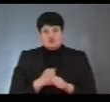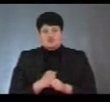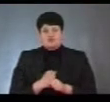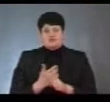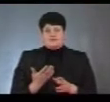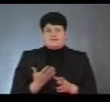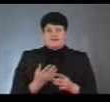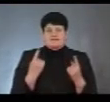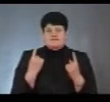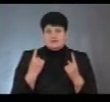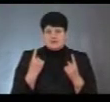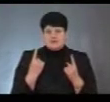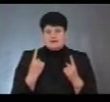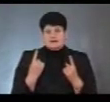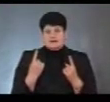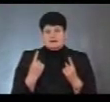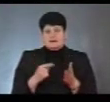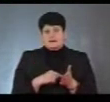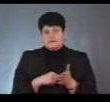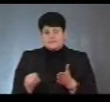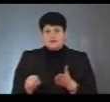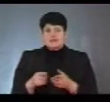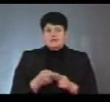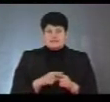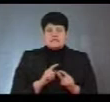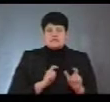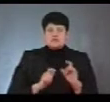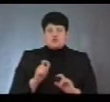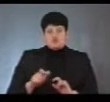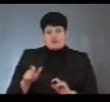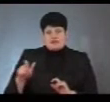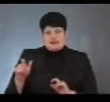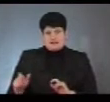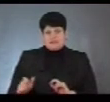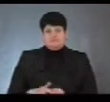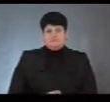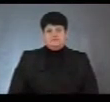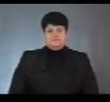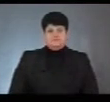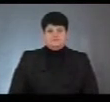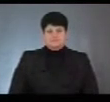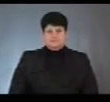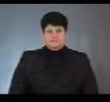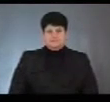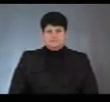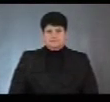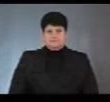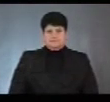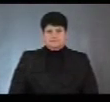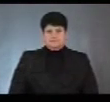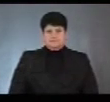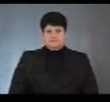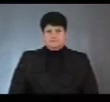піки вибування – це якраз студенти. Керівник служби розпорядника Державного реєстру виборців Олександр Стельмах.